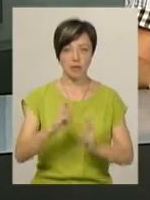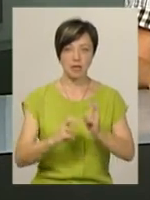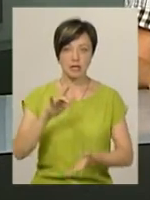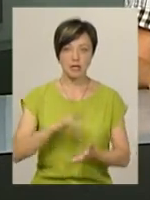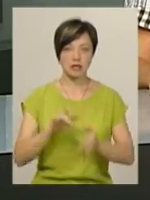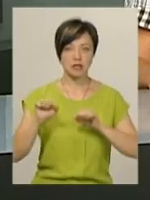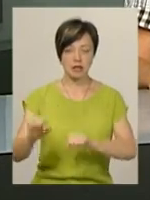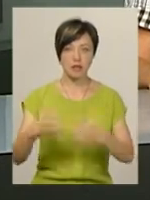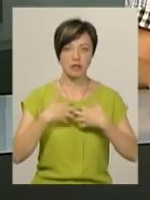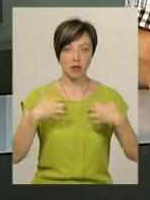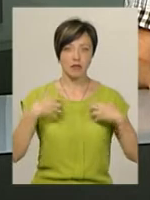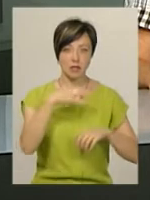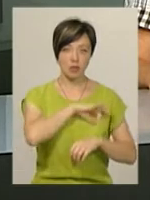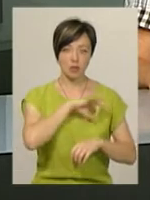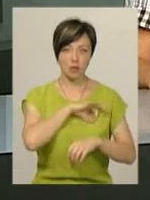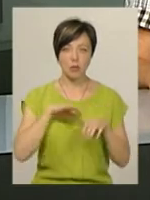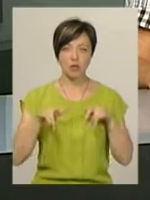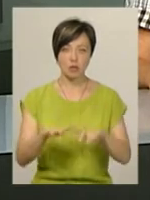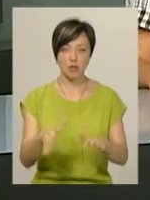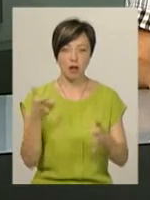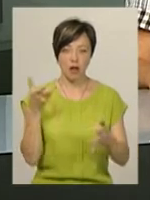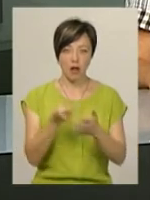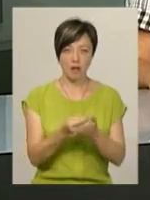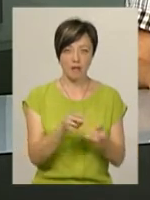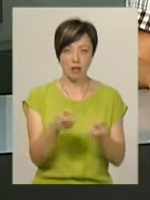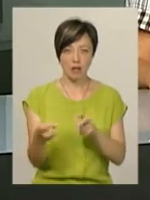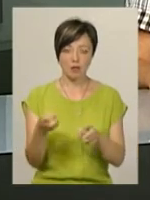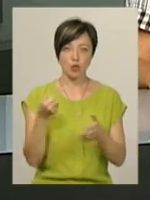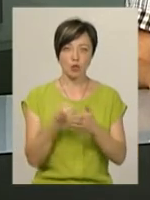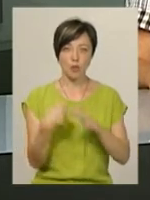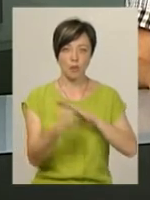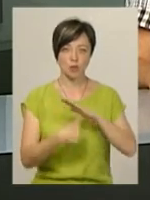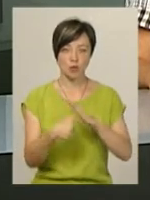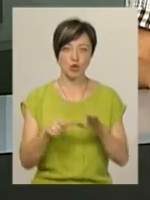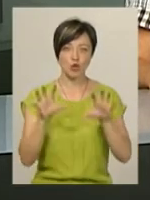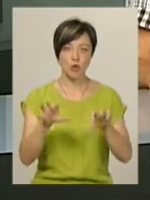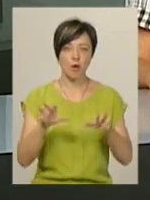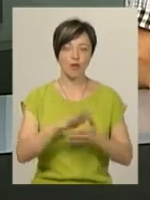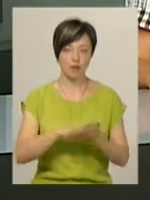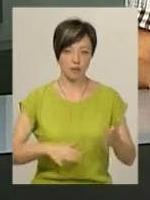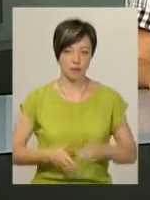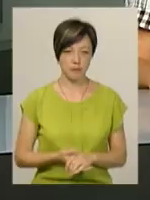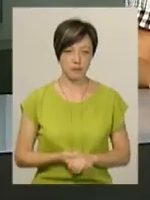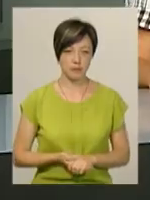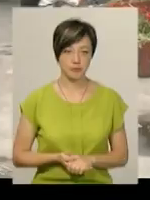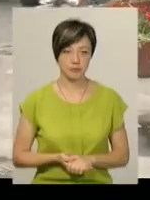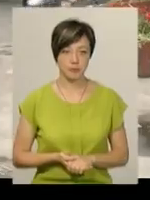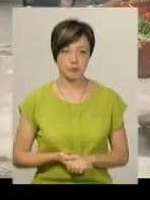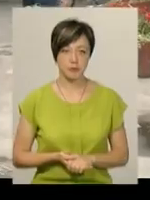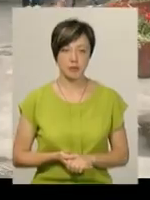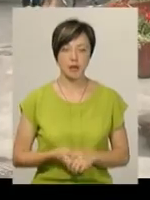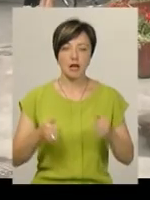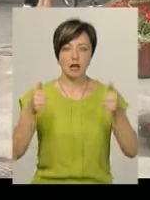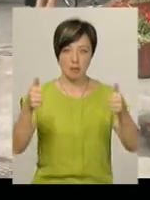«Центр захисту тварин» застосували процедуру автаназії до безпритульних собак. Ірина Аріон далі. З